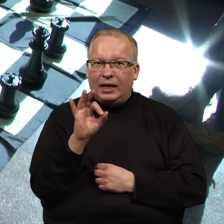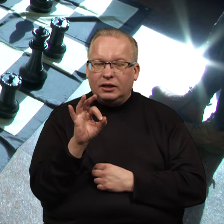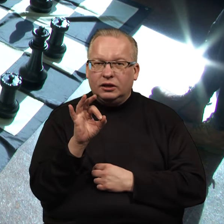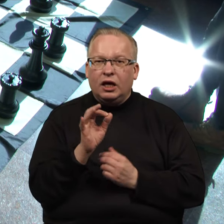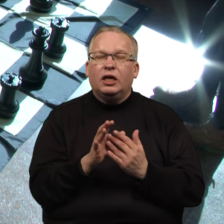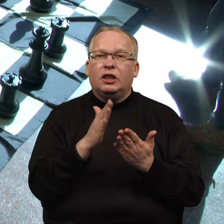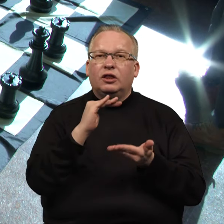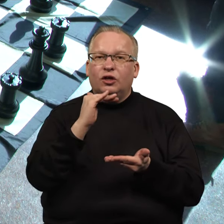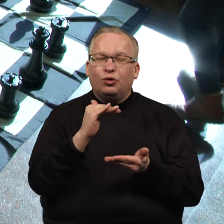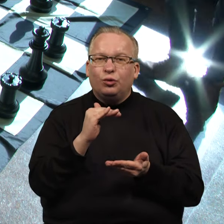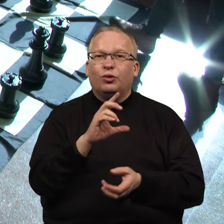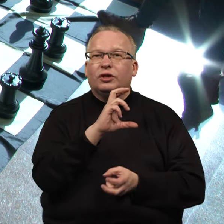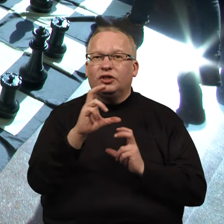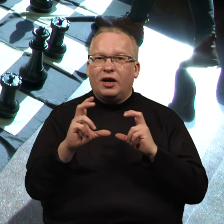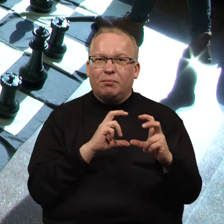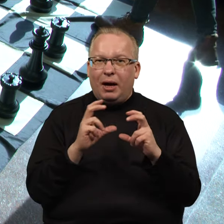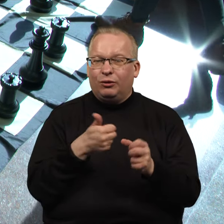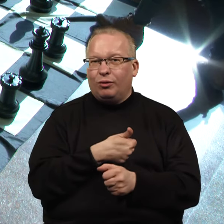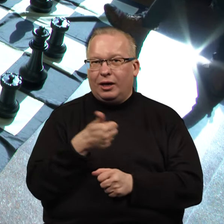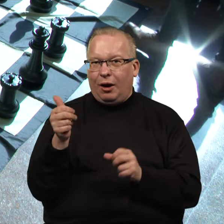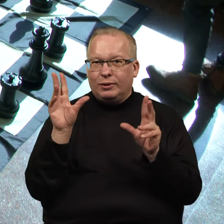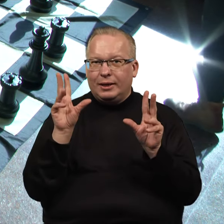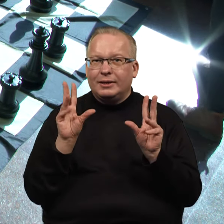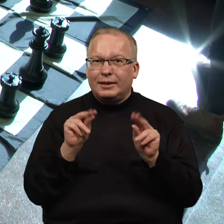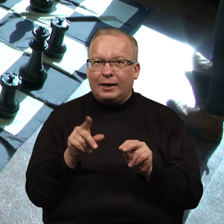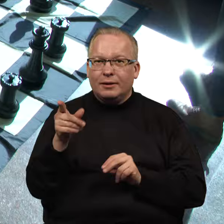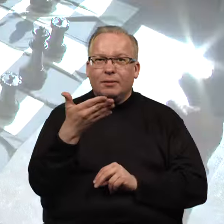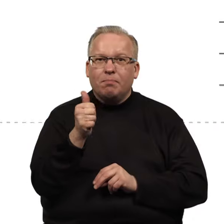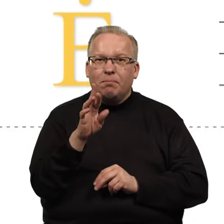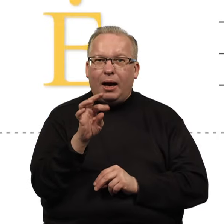didžiųjų šachmatų lentos geriausiai sekėsi Rolandui Martinkui.